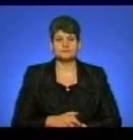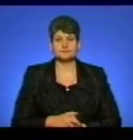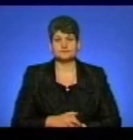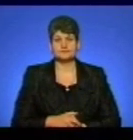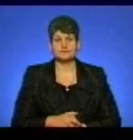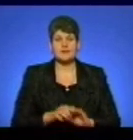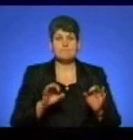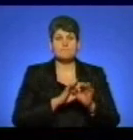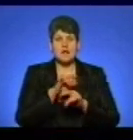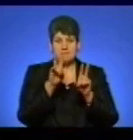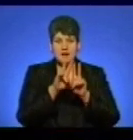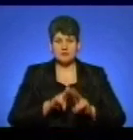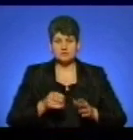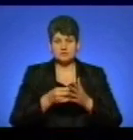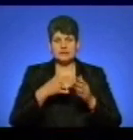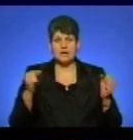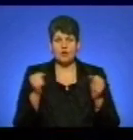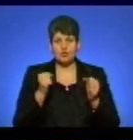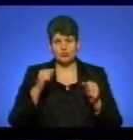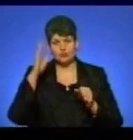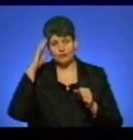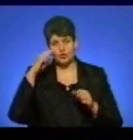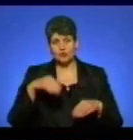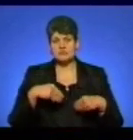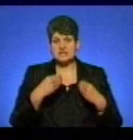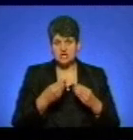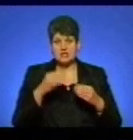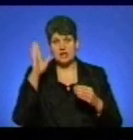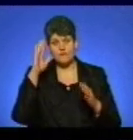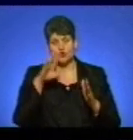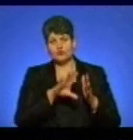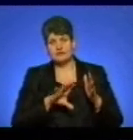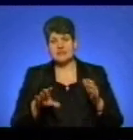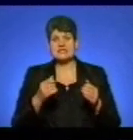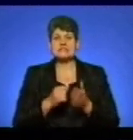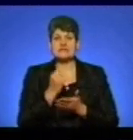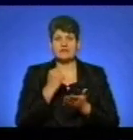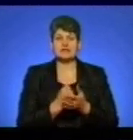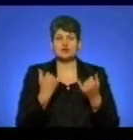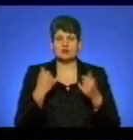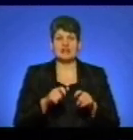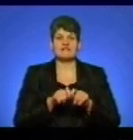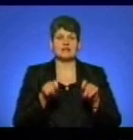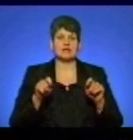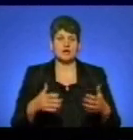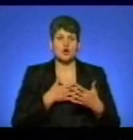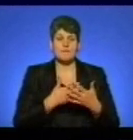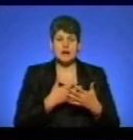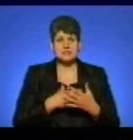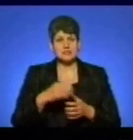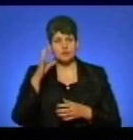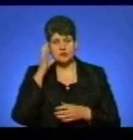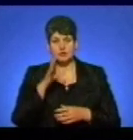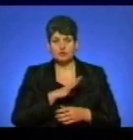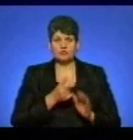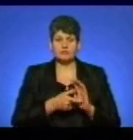Проект перегляду тарифів на холодне водопостачання і водовідведення затвердили сьогодні на відкритих громадських слуханнях, які відбулись у